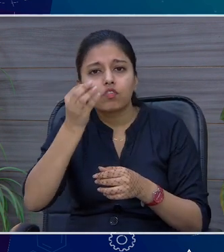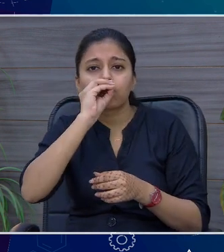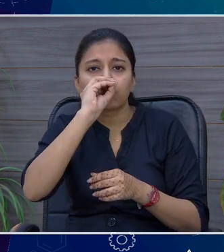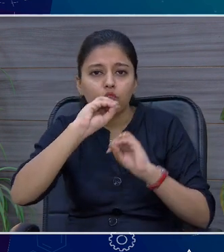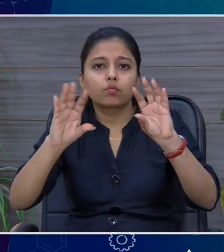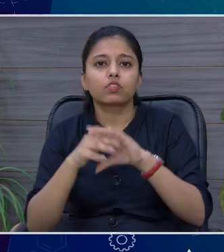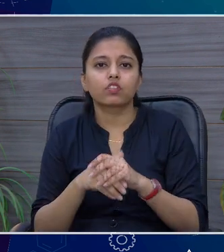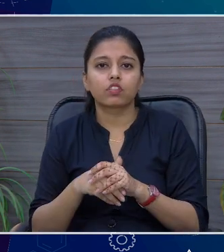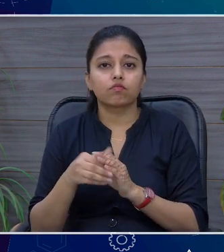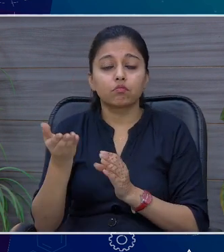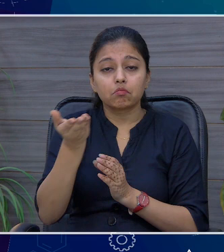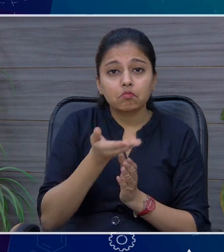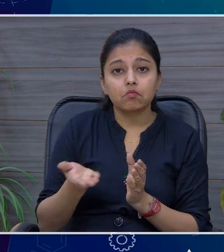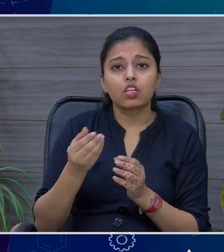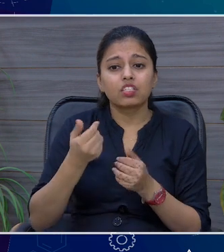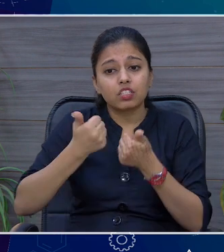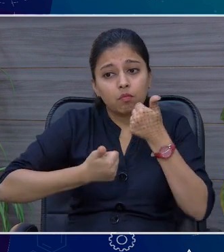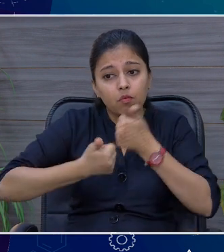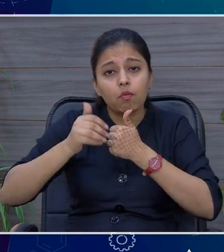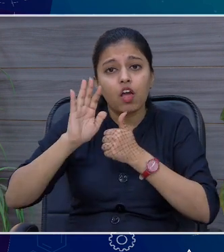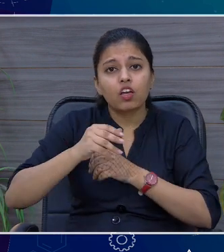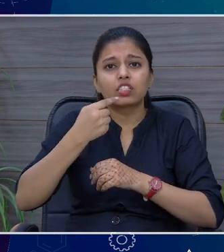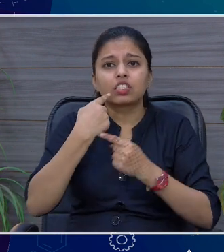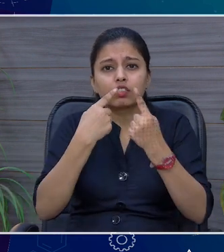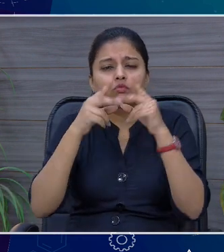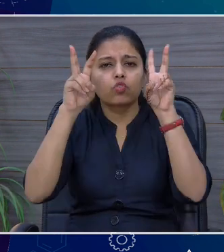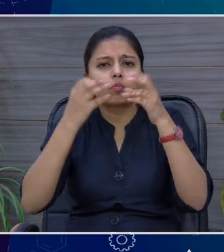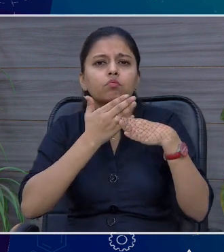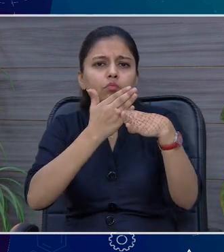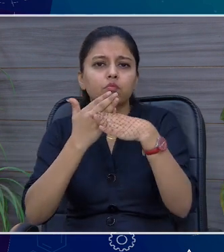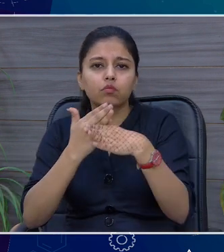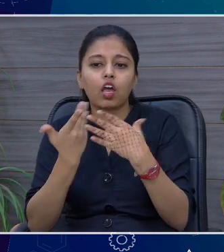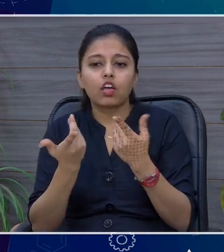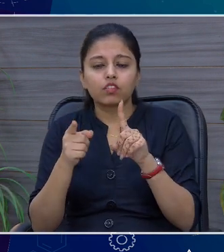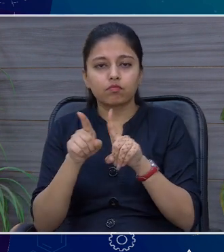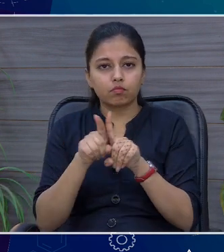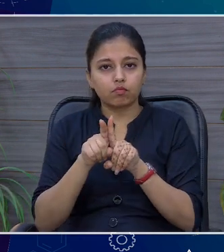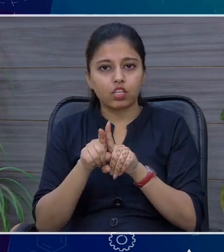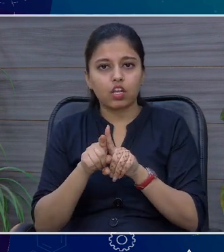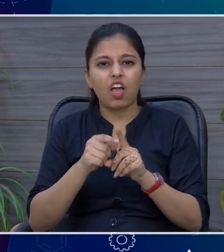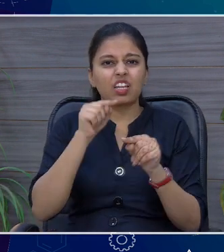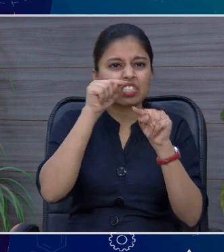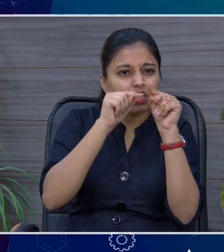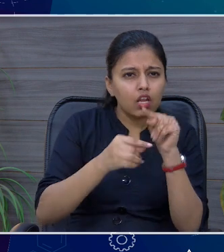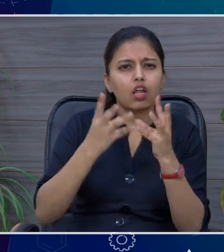वहा है तो इस नर्किशन के इंक हैं कि इतना स्कूर चाहिए यहा